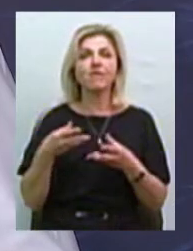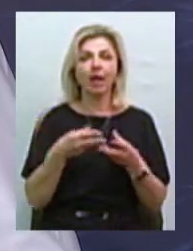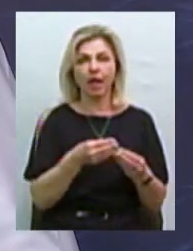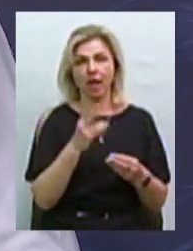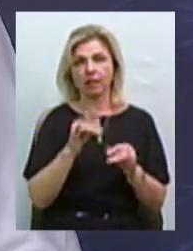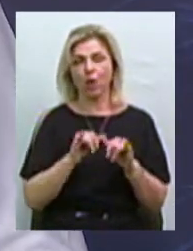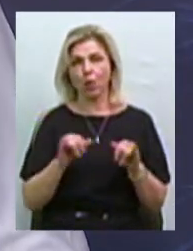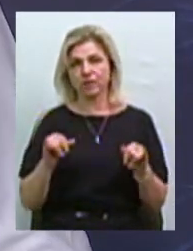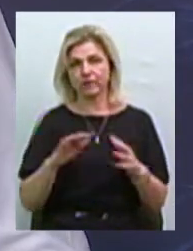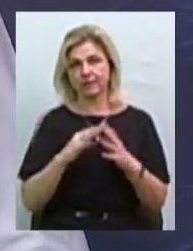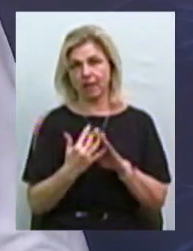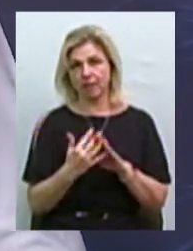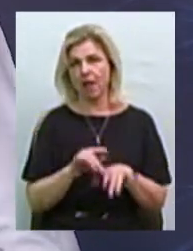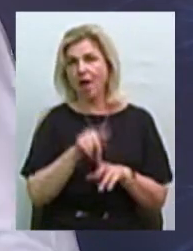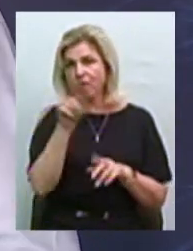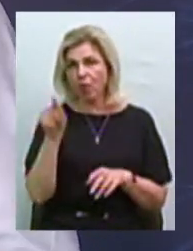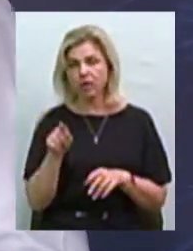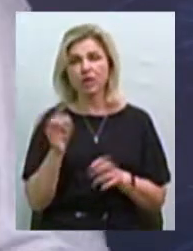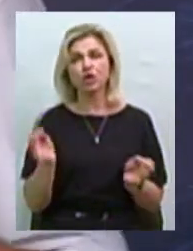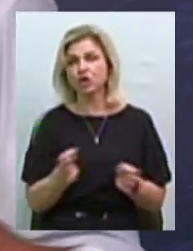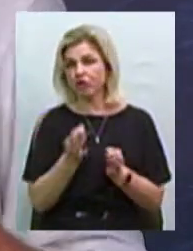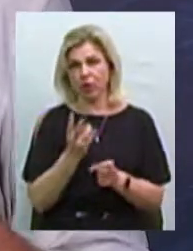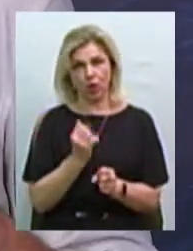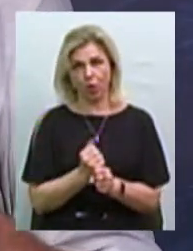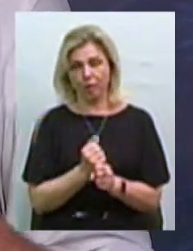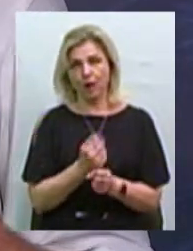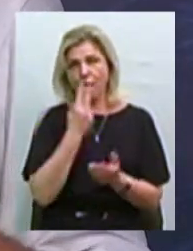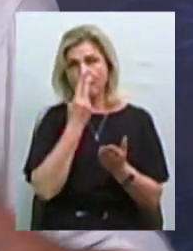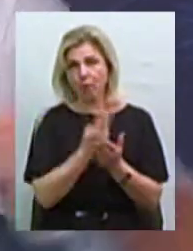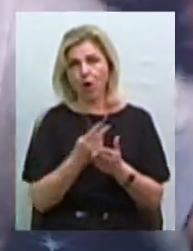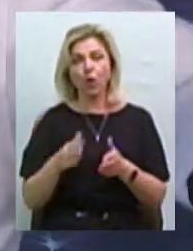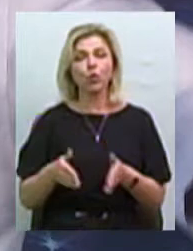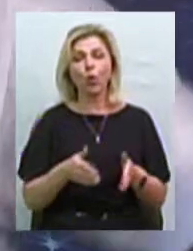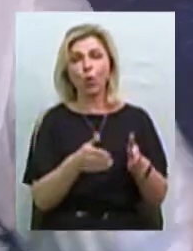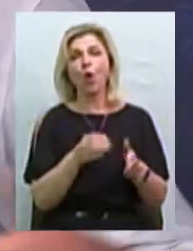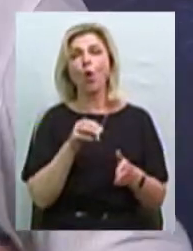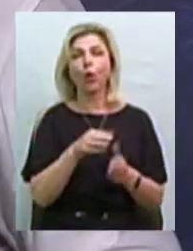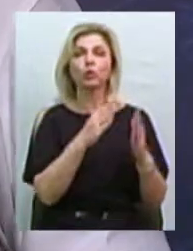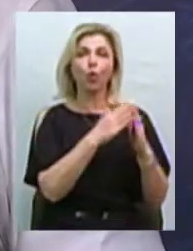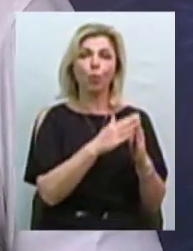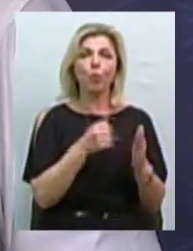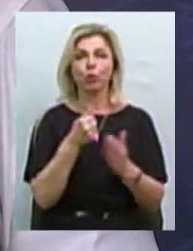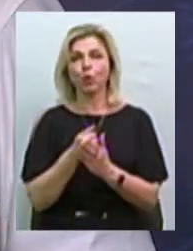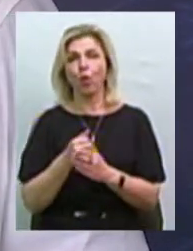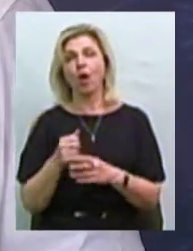Вони ж там абсолютно нічого не роблять. Показали там, він з дороги зробив бетонну від контори до